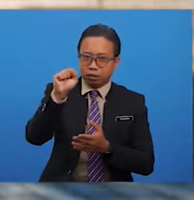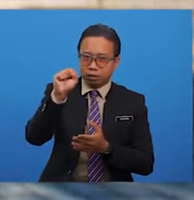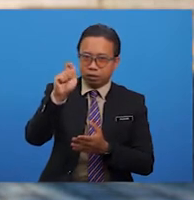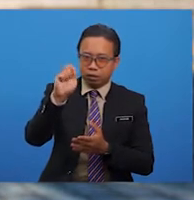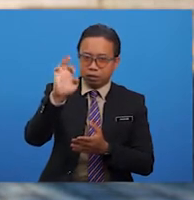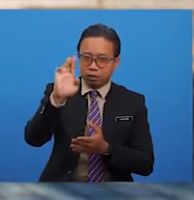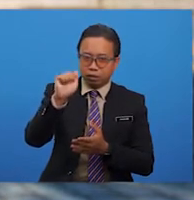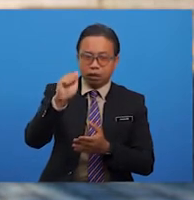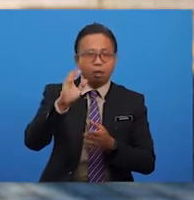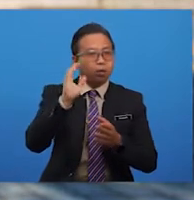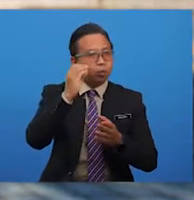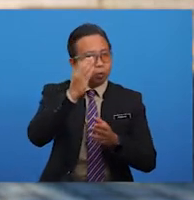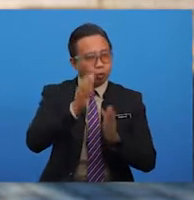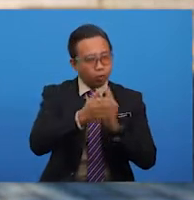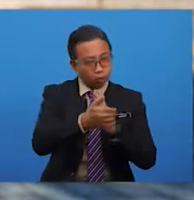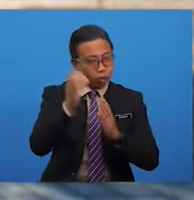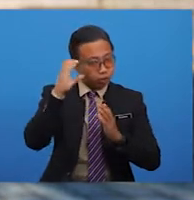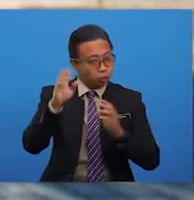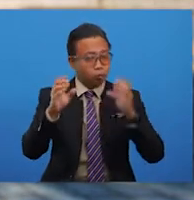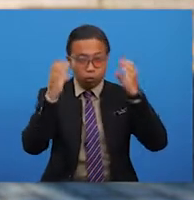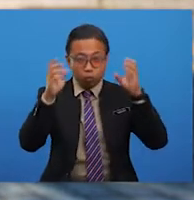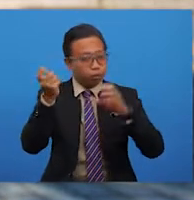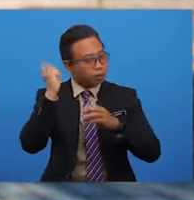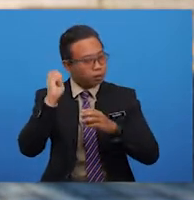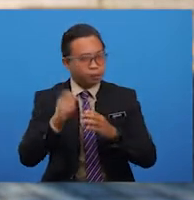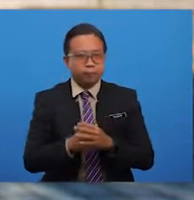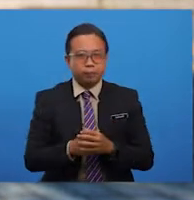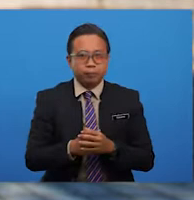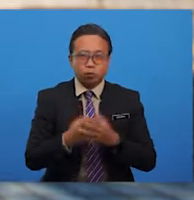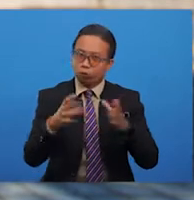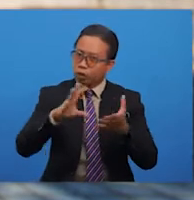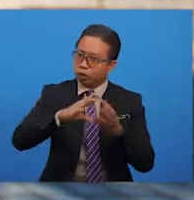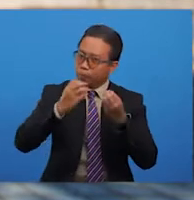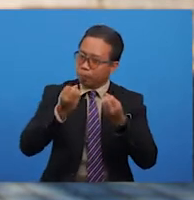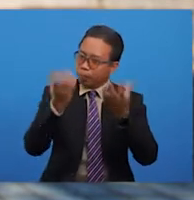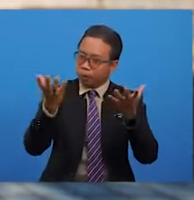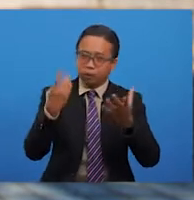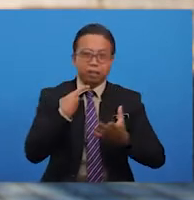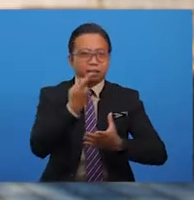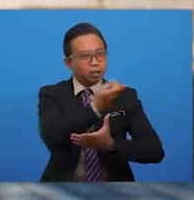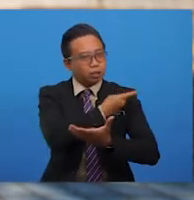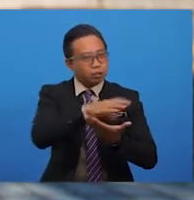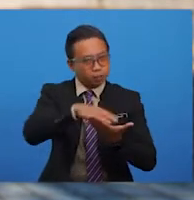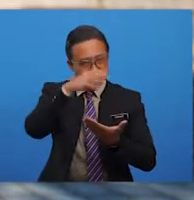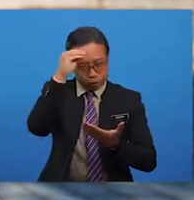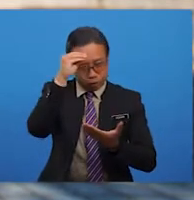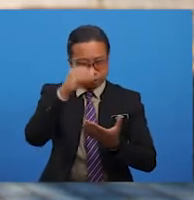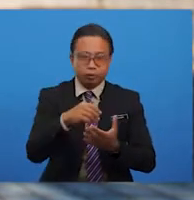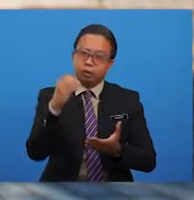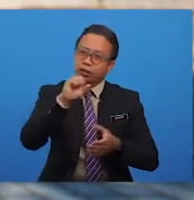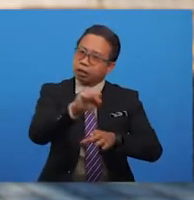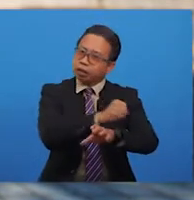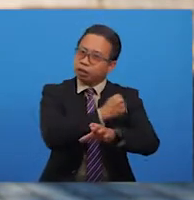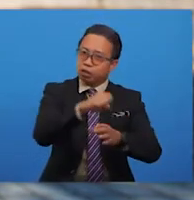kuduk perang oleh Cikgu Zainab. Sedar tak sedar telah banyak komponen sastra yang telah kita pelajari daripada kuduk